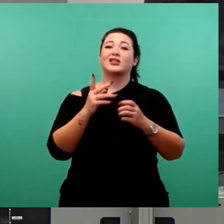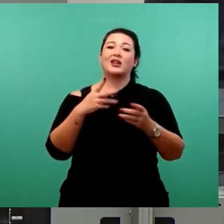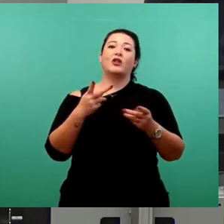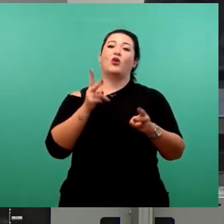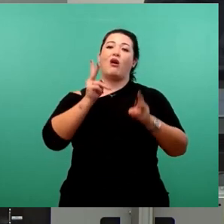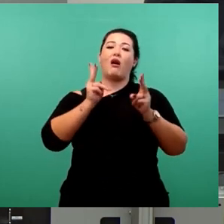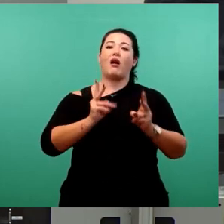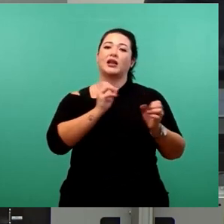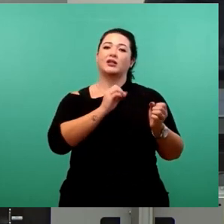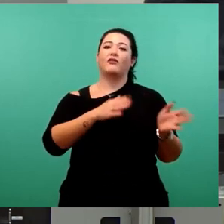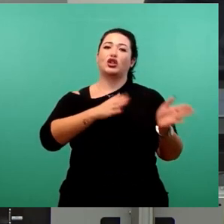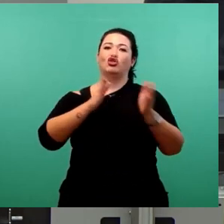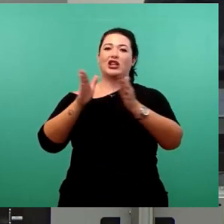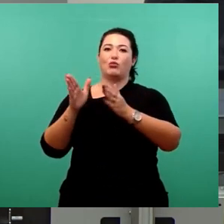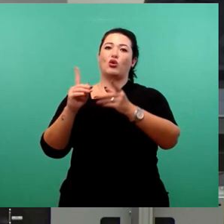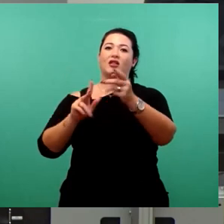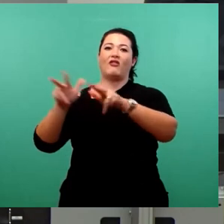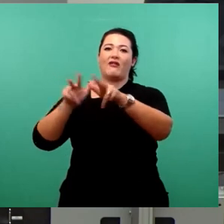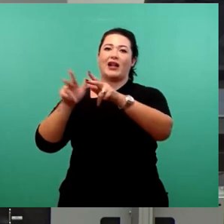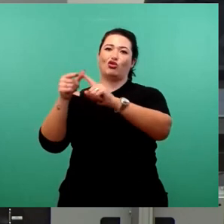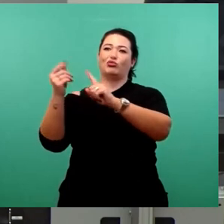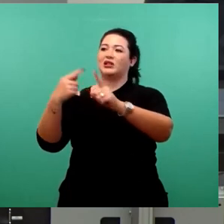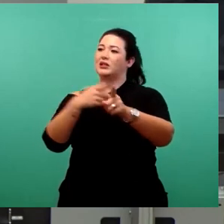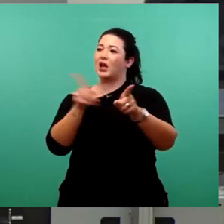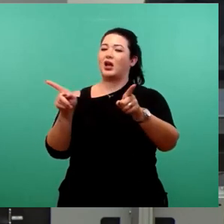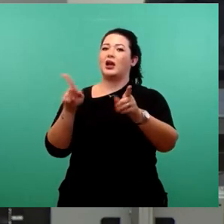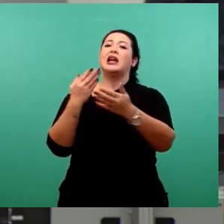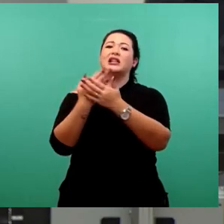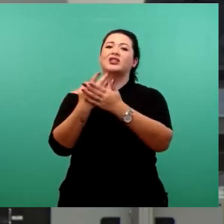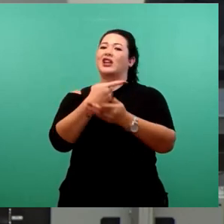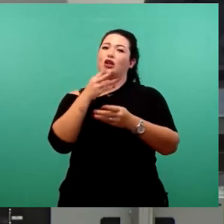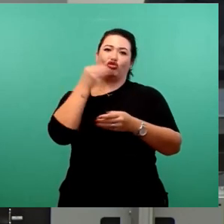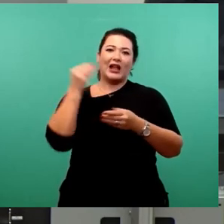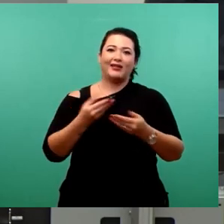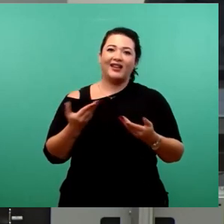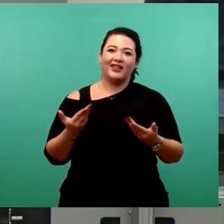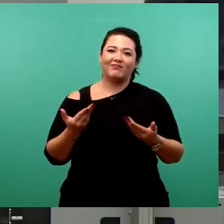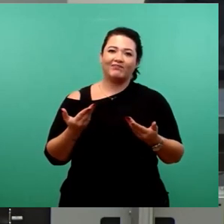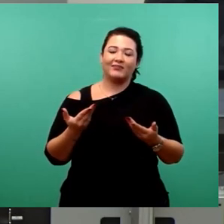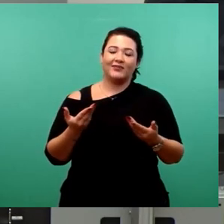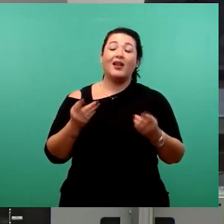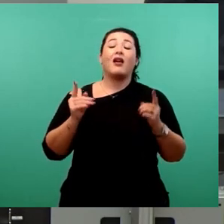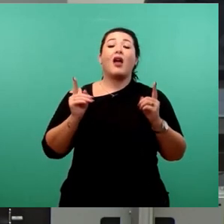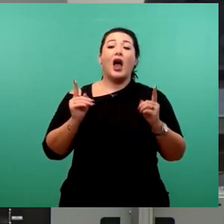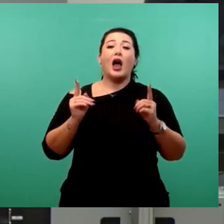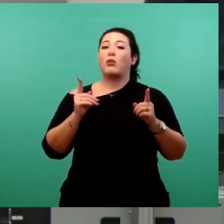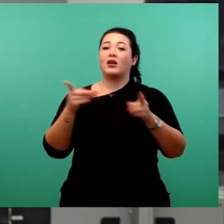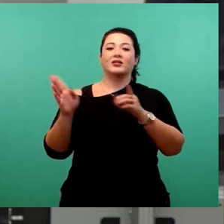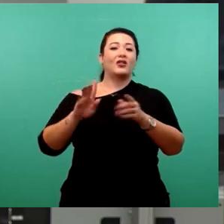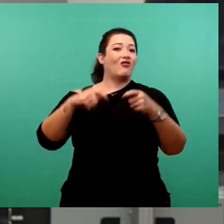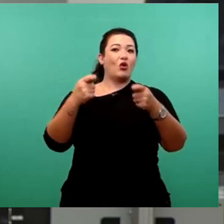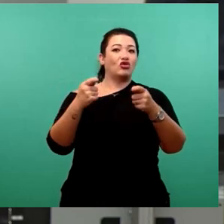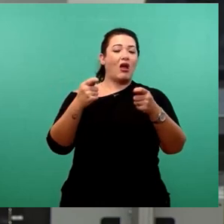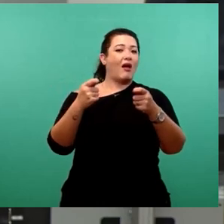Verwaltungsspitze, was uns nicht gefällt. Aber die Gründe liegen nicht im schlichten Vorschlag, sie liegen woanders. Wo liegen sie?